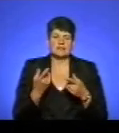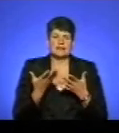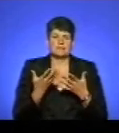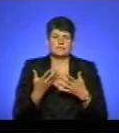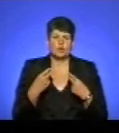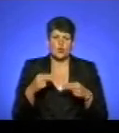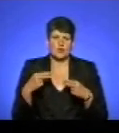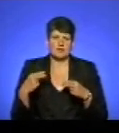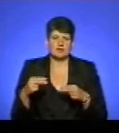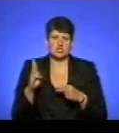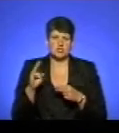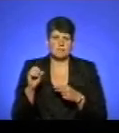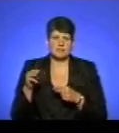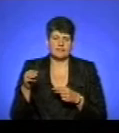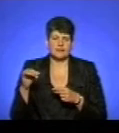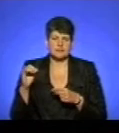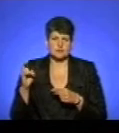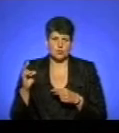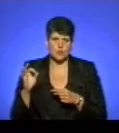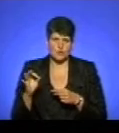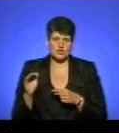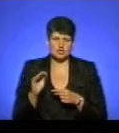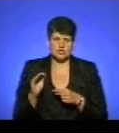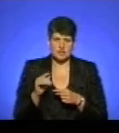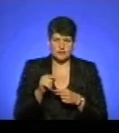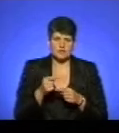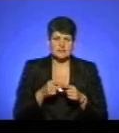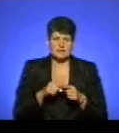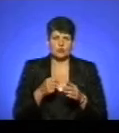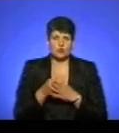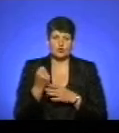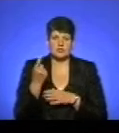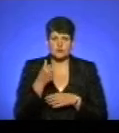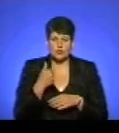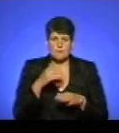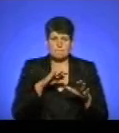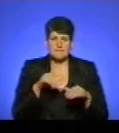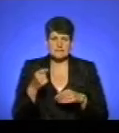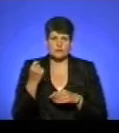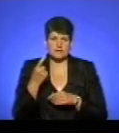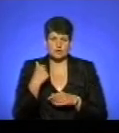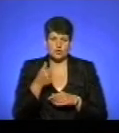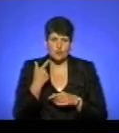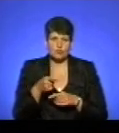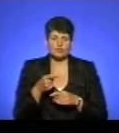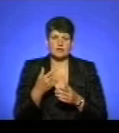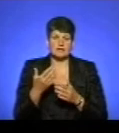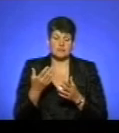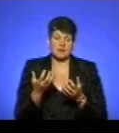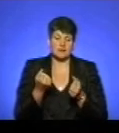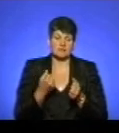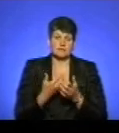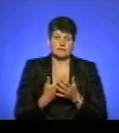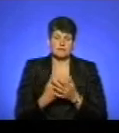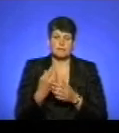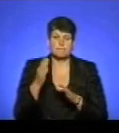починаються з Шептицького, живого, от було до 11-го року. Після 11-го, навіть взяти минулий рік, бо там